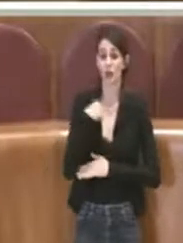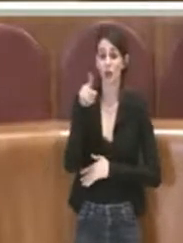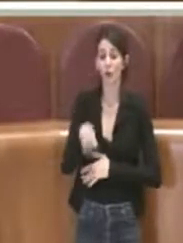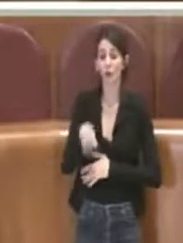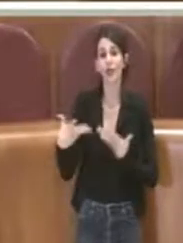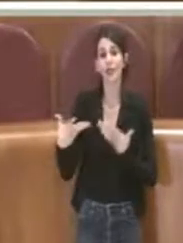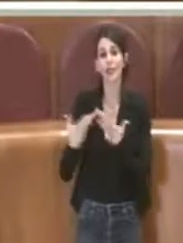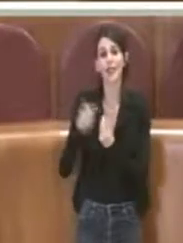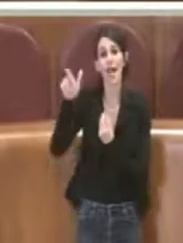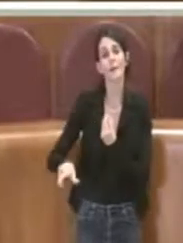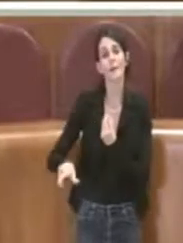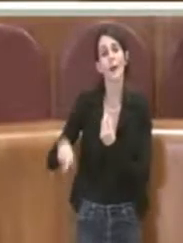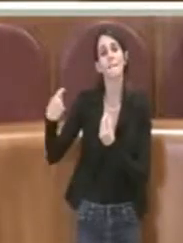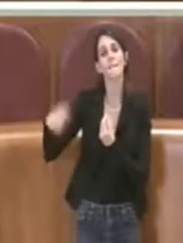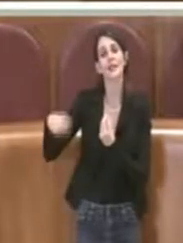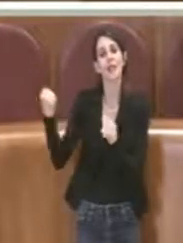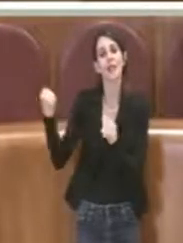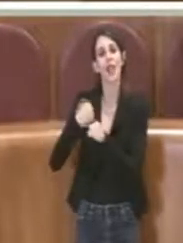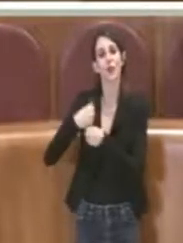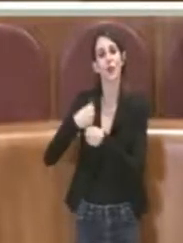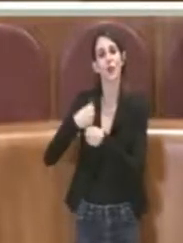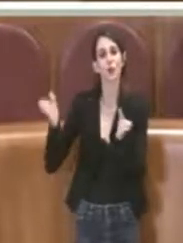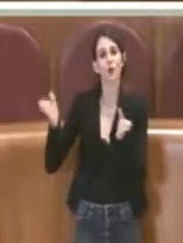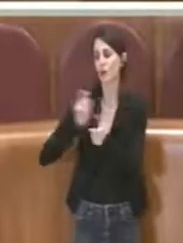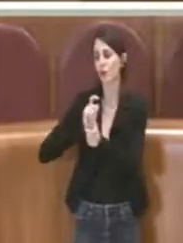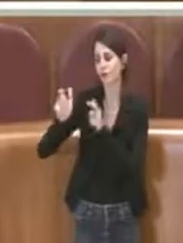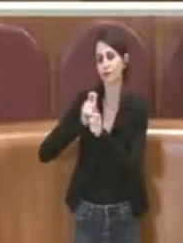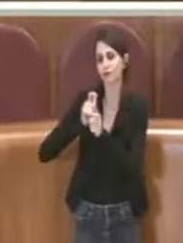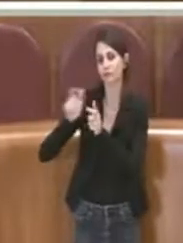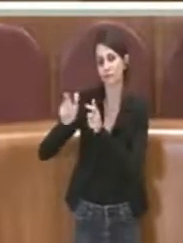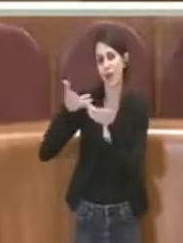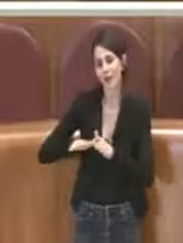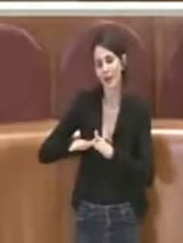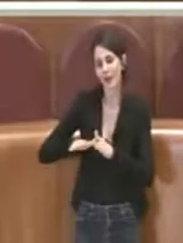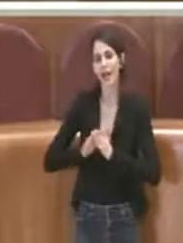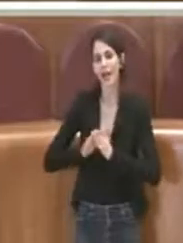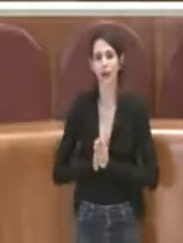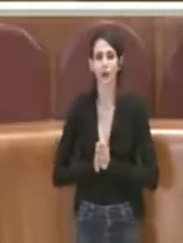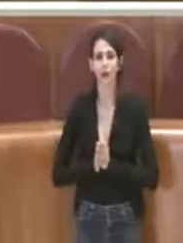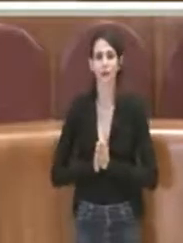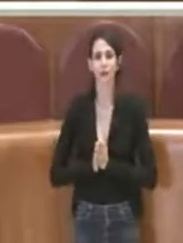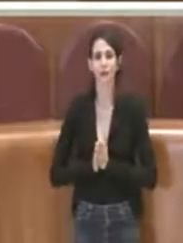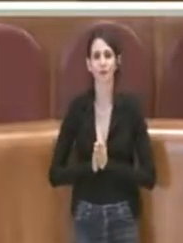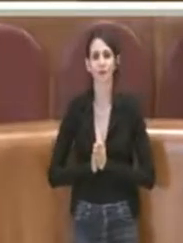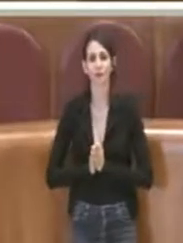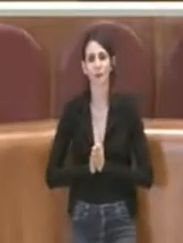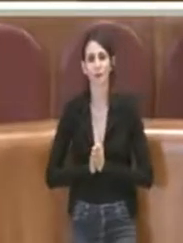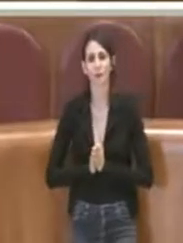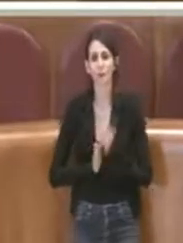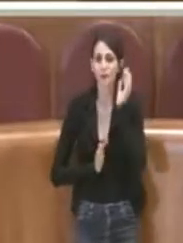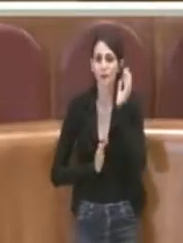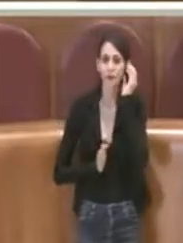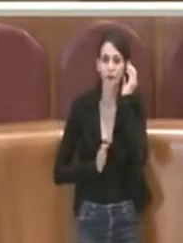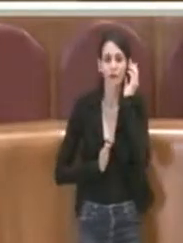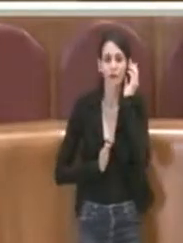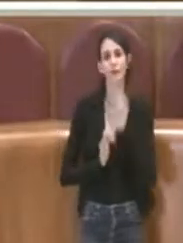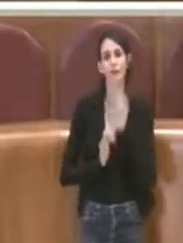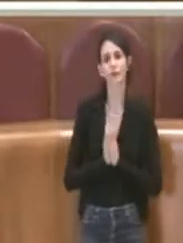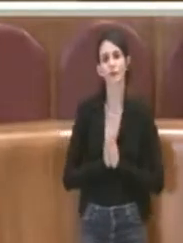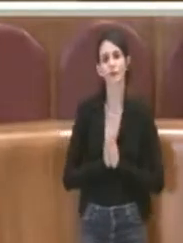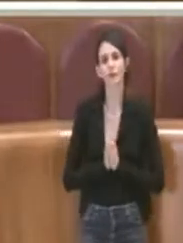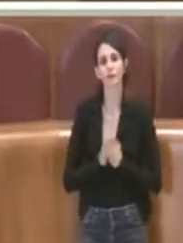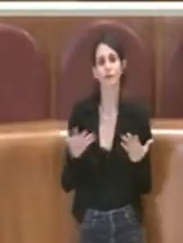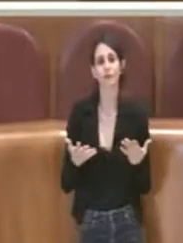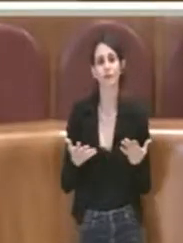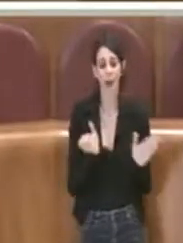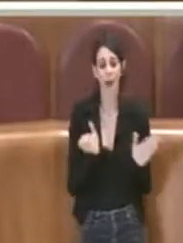Commissione Lavori Pubblici, sono sostanzialmente due. Non tanto quello di essere